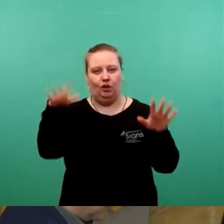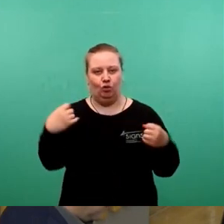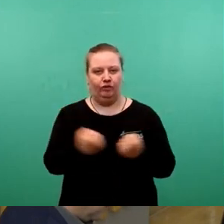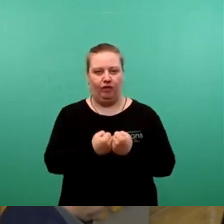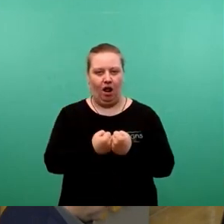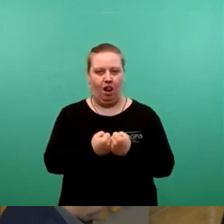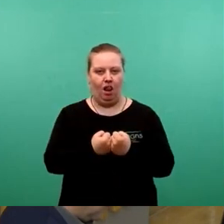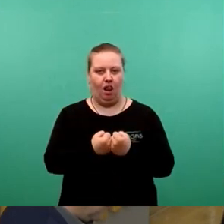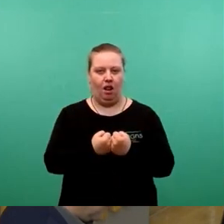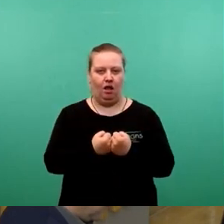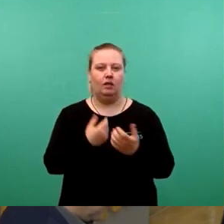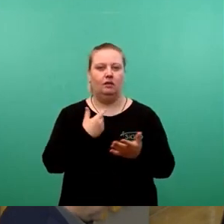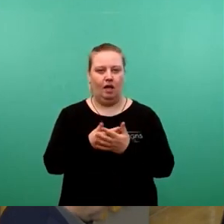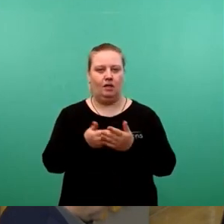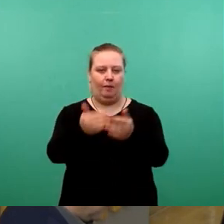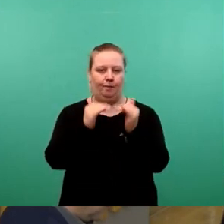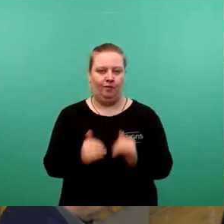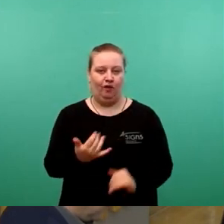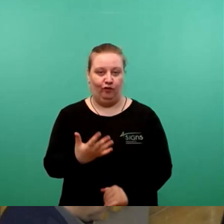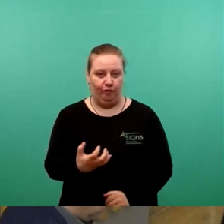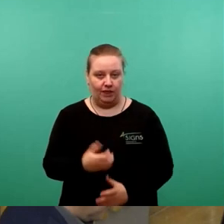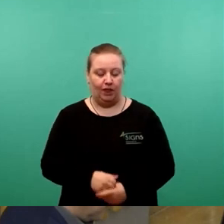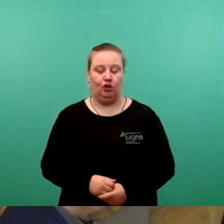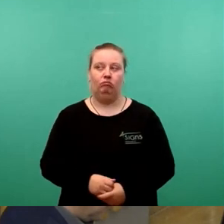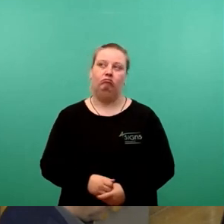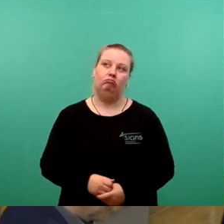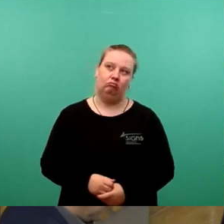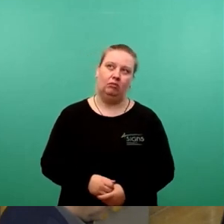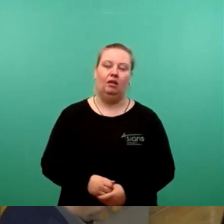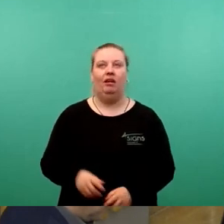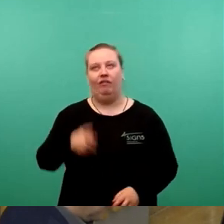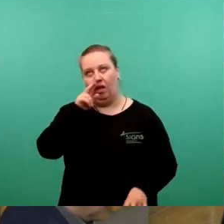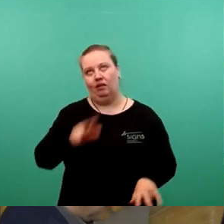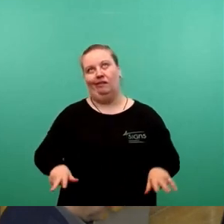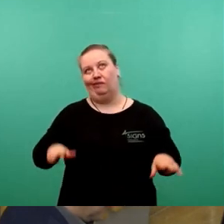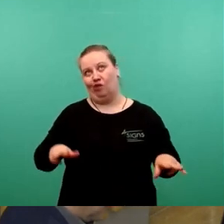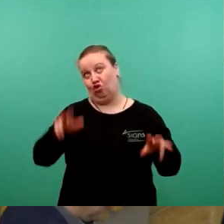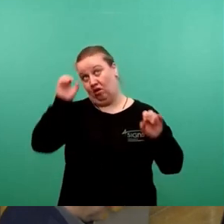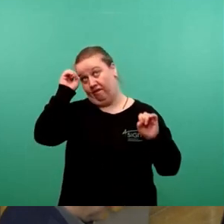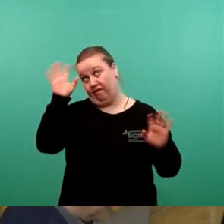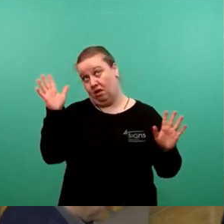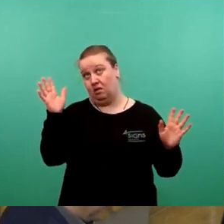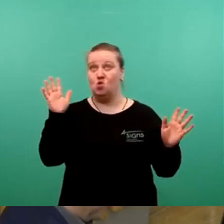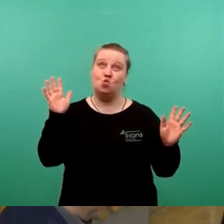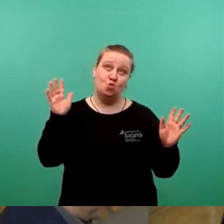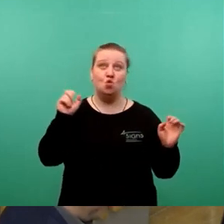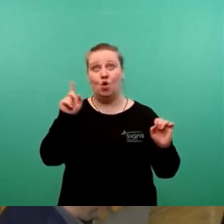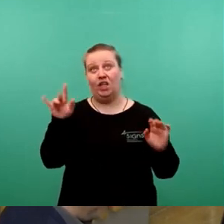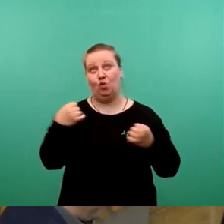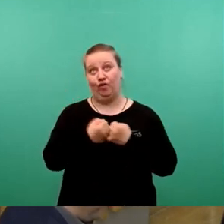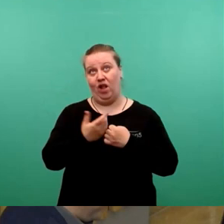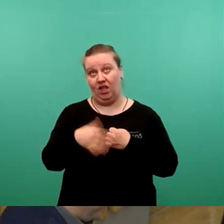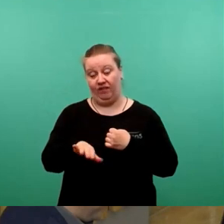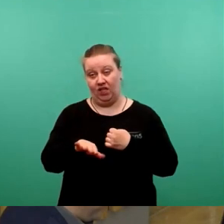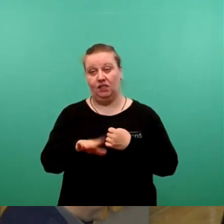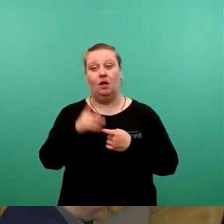der Strecke zu der Anordnung geführt habe. Na gut, wenn man Frösche dazu zählt, dass das Wild ist, dann gab es schon mal Unfälle. Da sich der